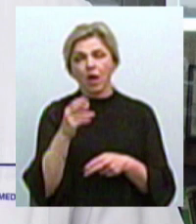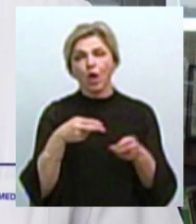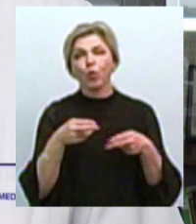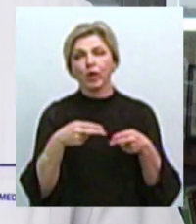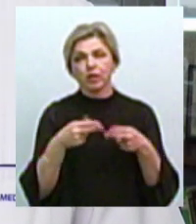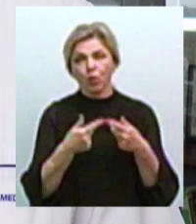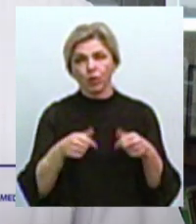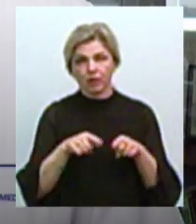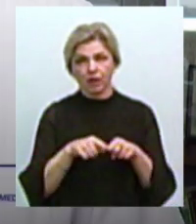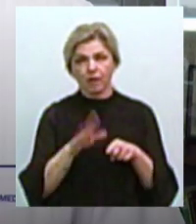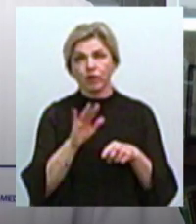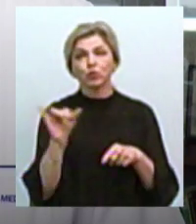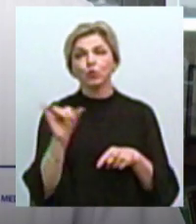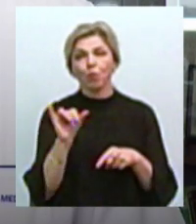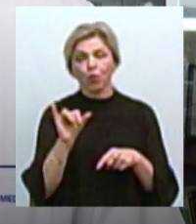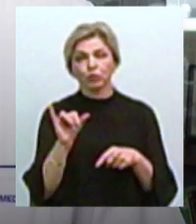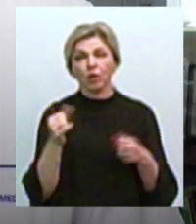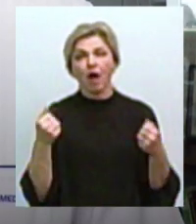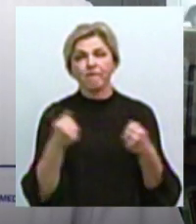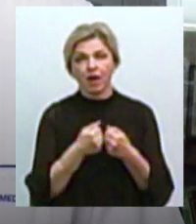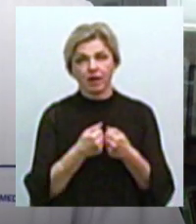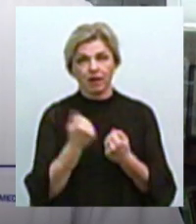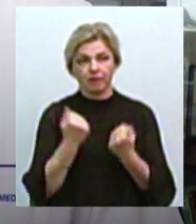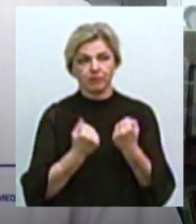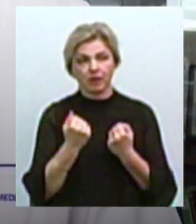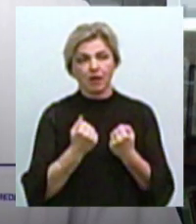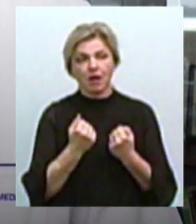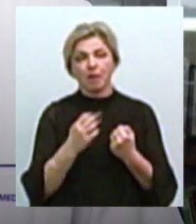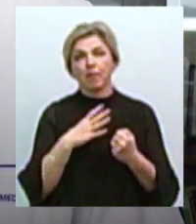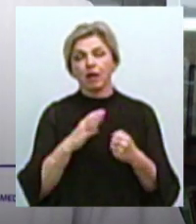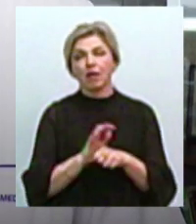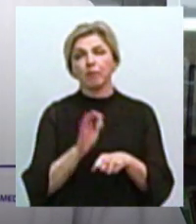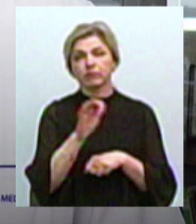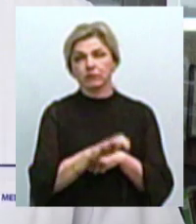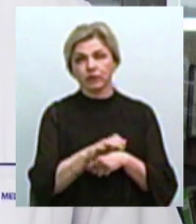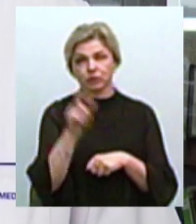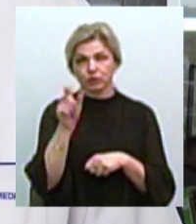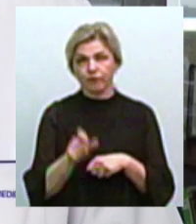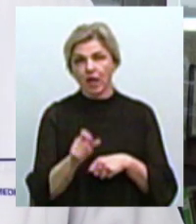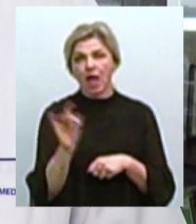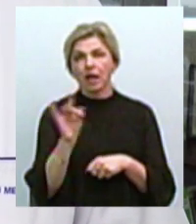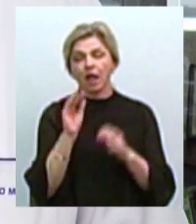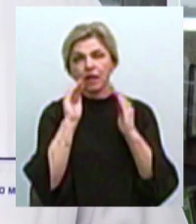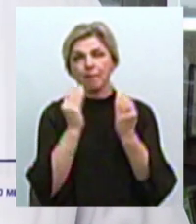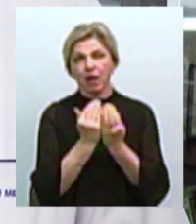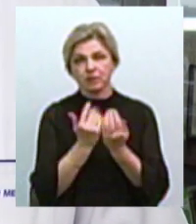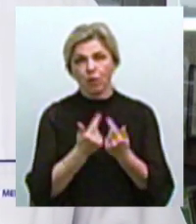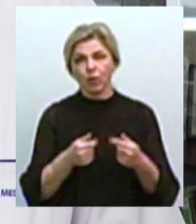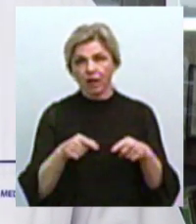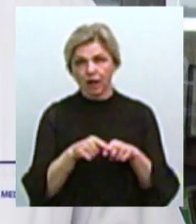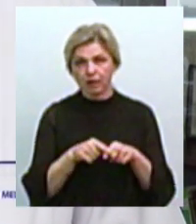суботу в результаті ДТП поступив пацієнт, який поступив до реанімаційного відділення з